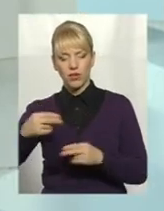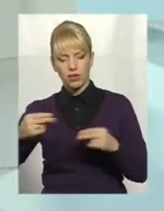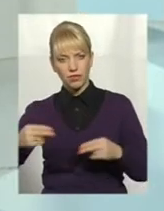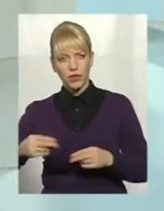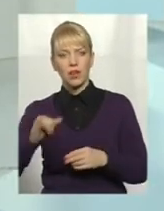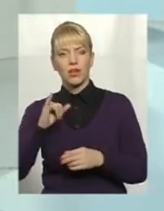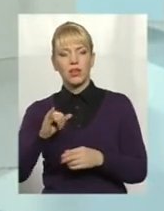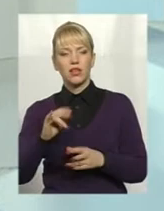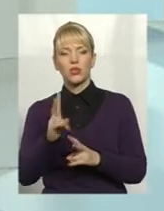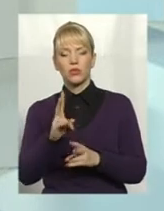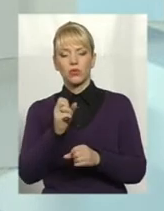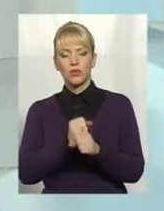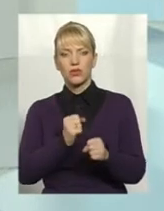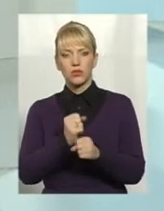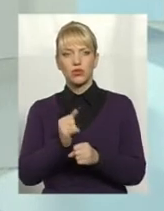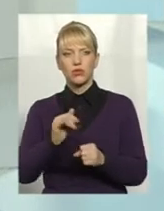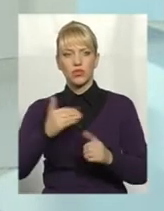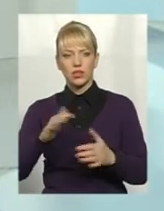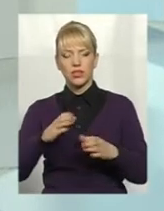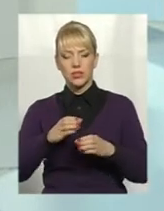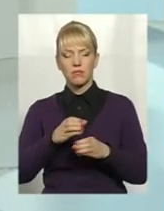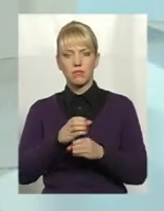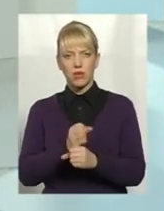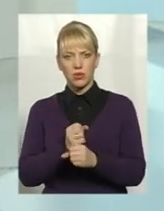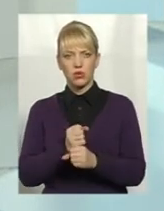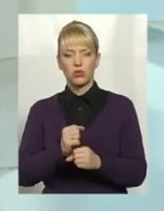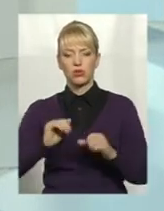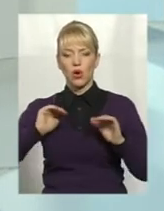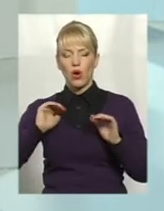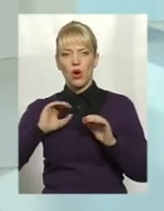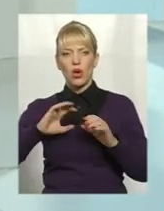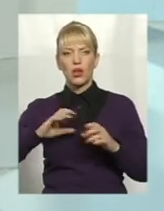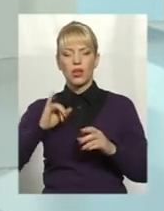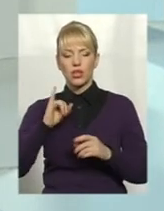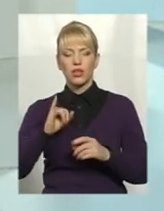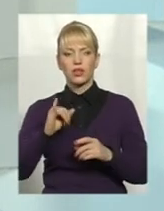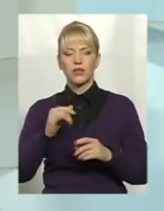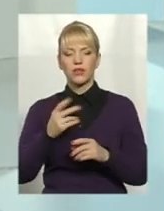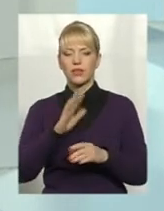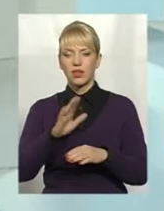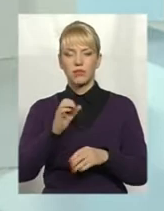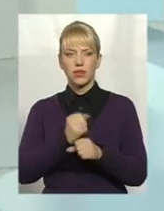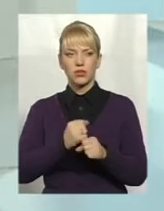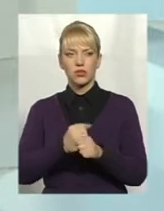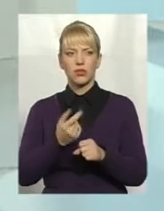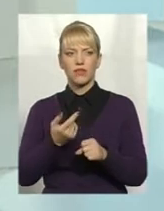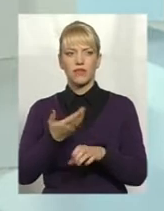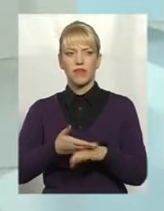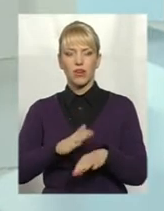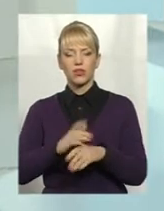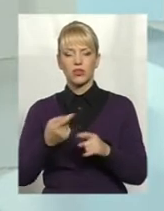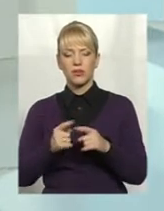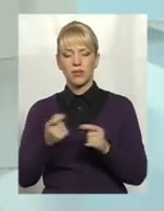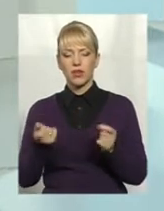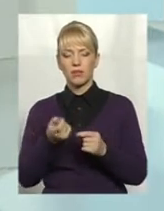працює, зменшуючи обсяги, хто вже не працює, їм дуже важко, це дуже короткий період, щоб була